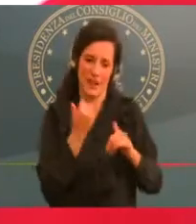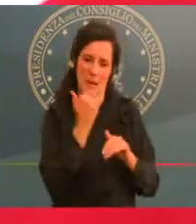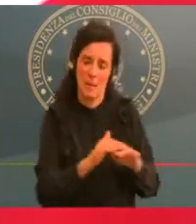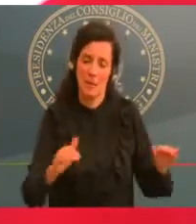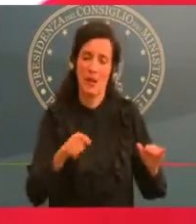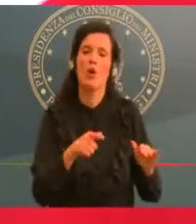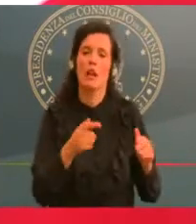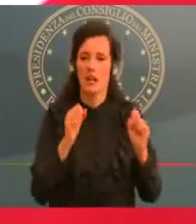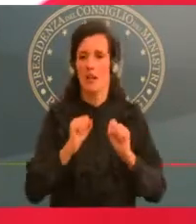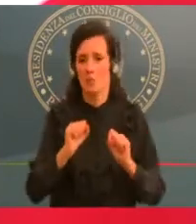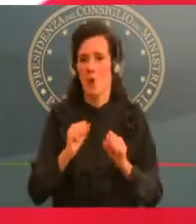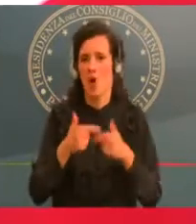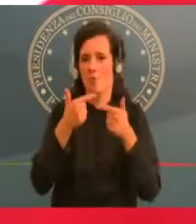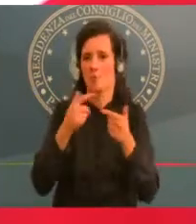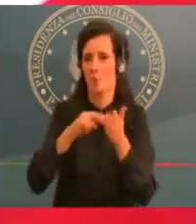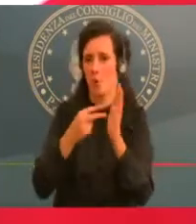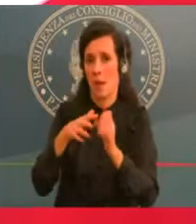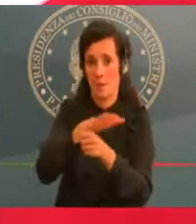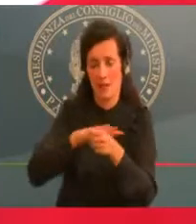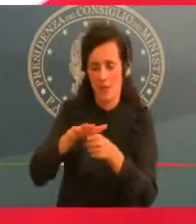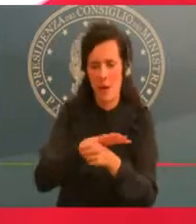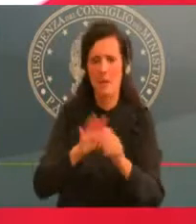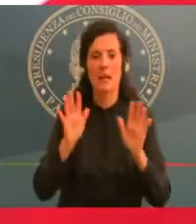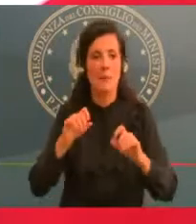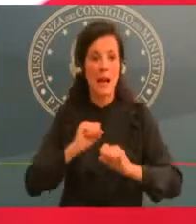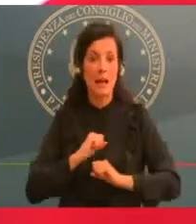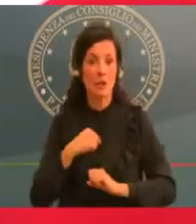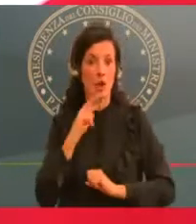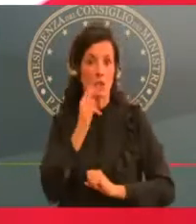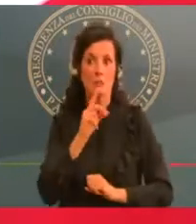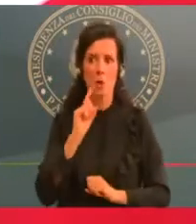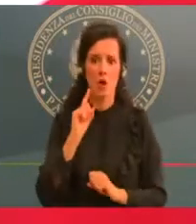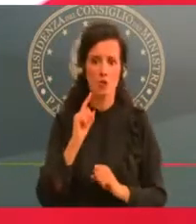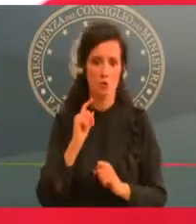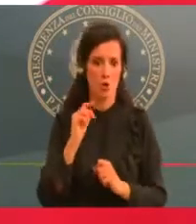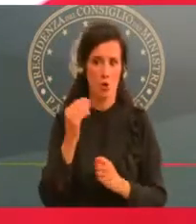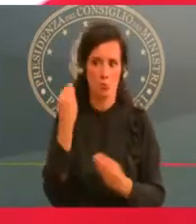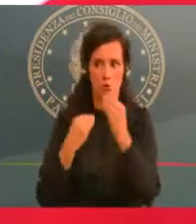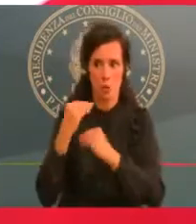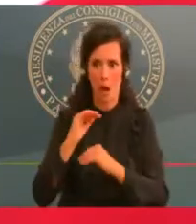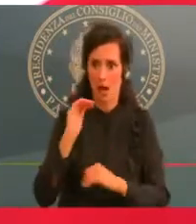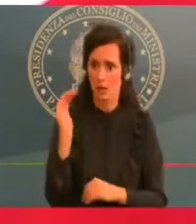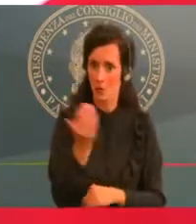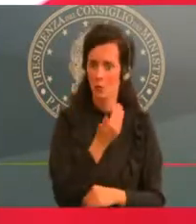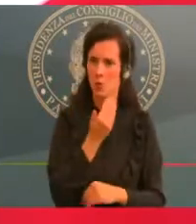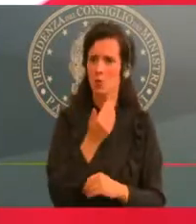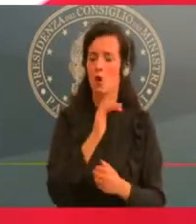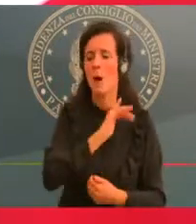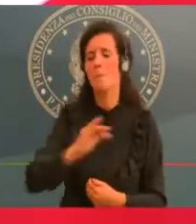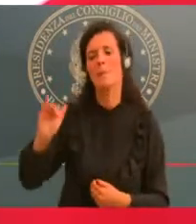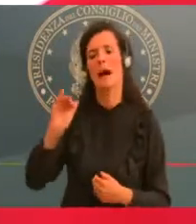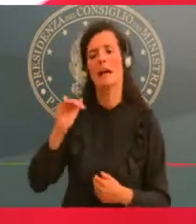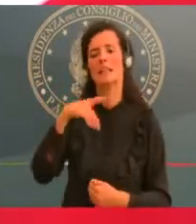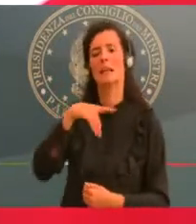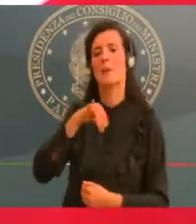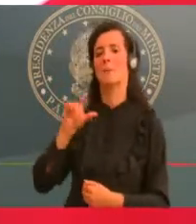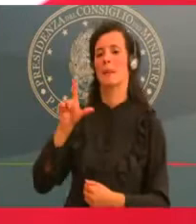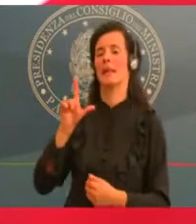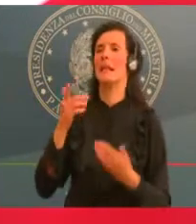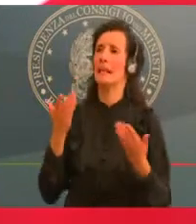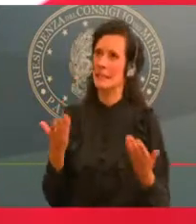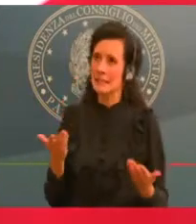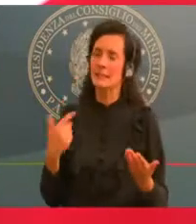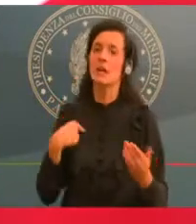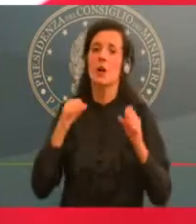Beh, innanzitutto in un contesto così difficile, adesso mi segnalavano che è uscita l'ultima